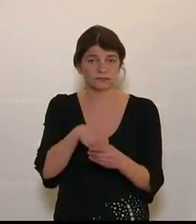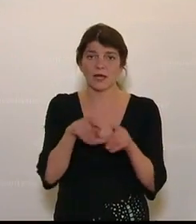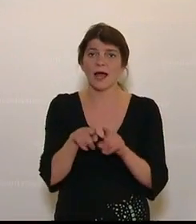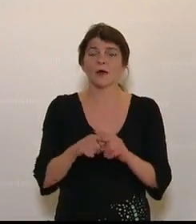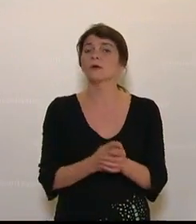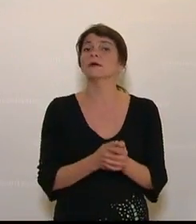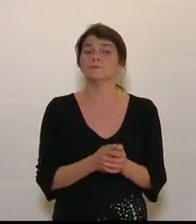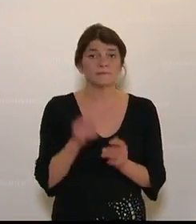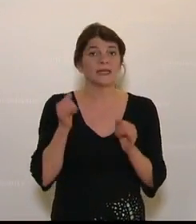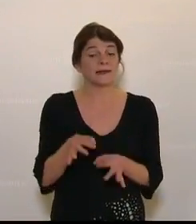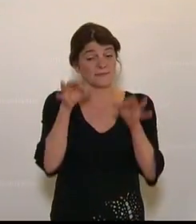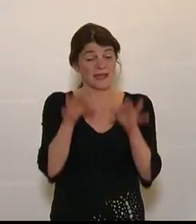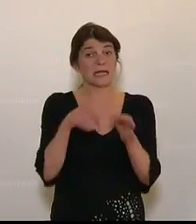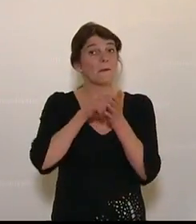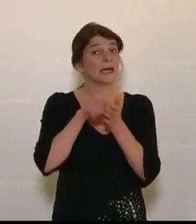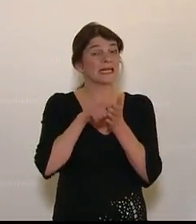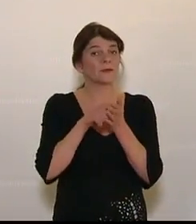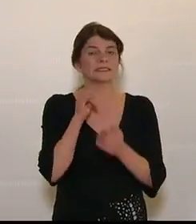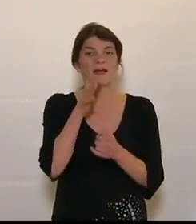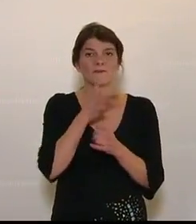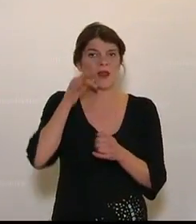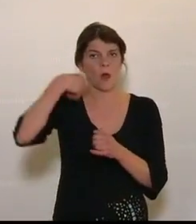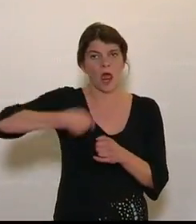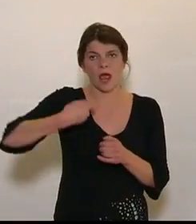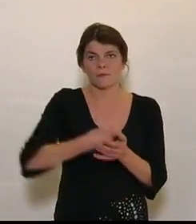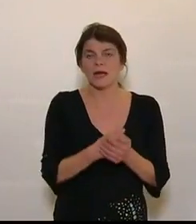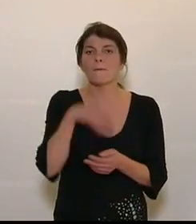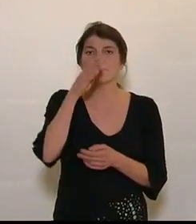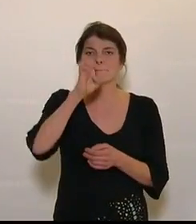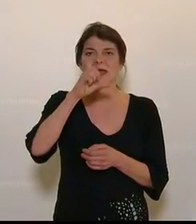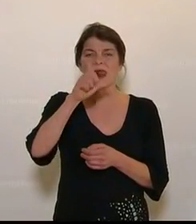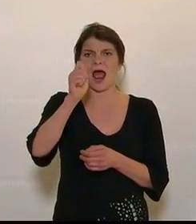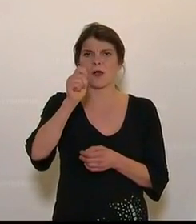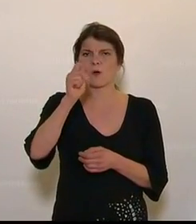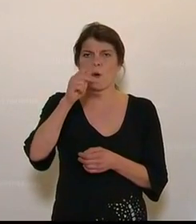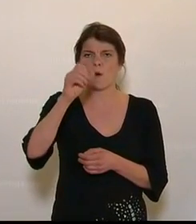Zur tatsächlichen Berichtigung ist die Frau Abgeordnete Belakowitsch.